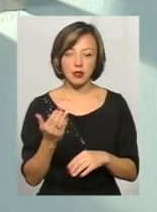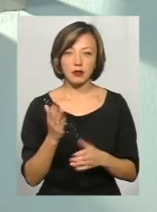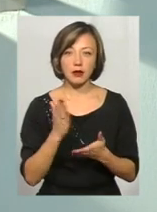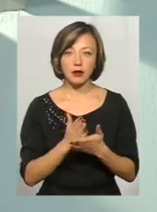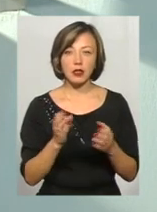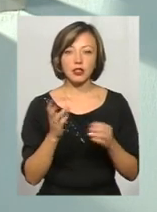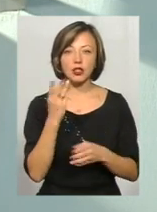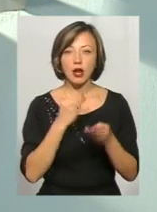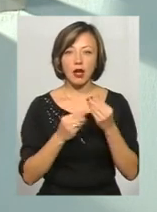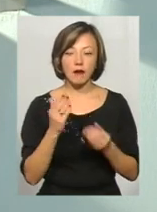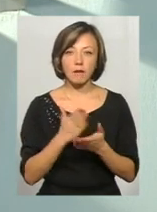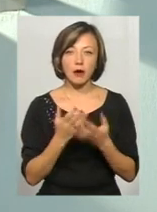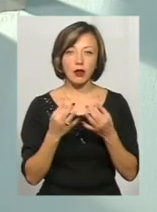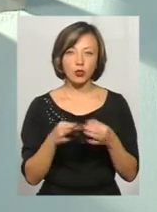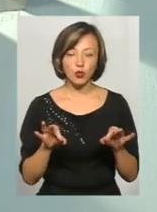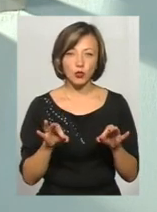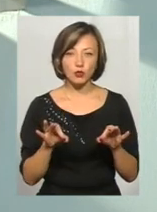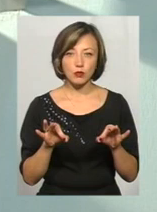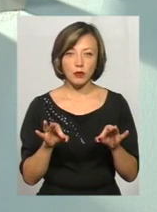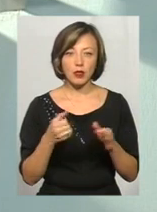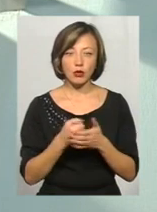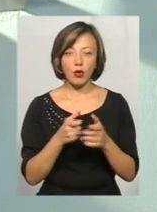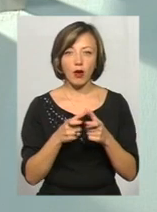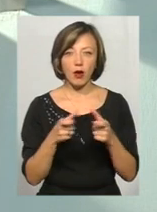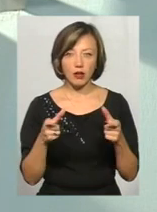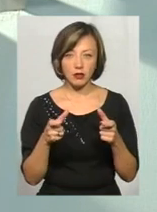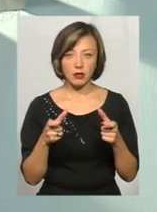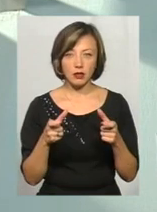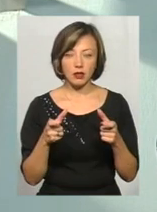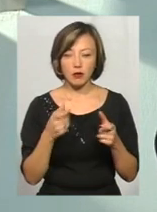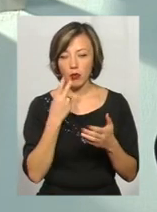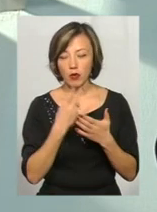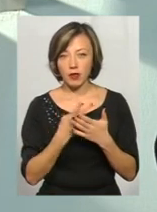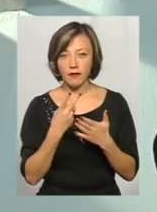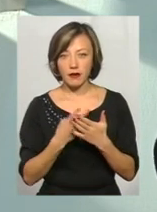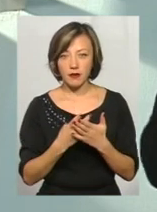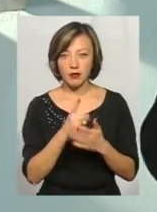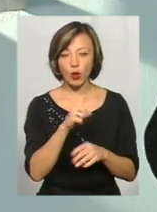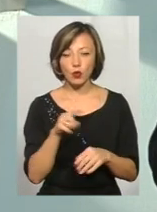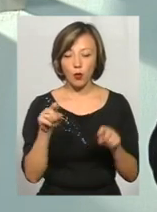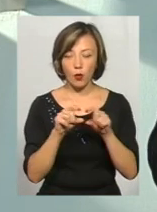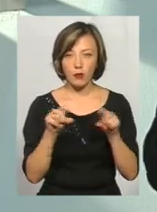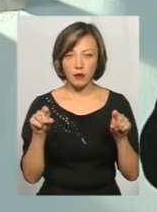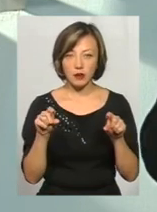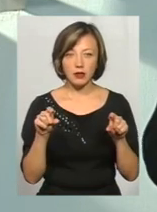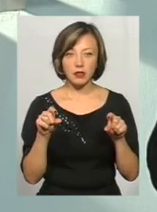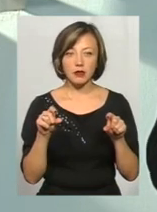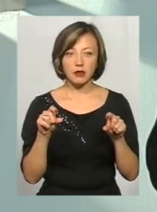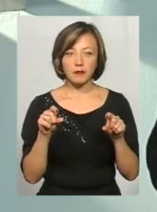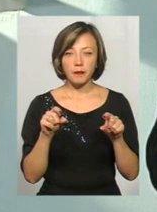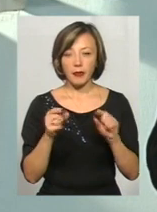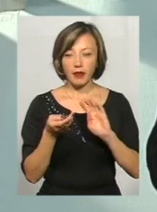шахрай мав доступ до картки, подивився номер картки, CVV-код,